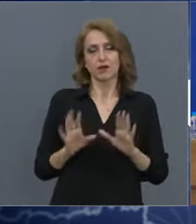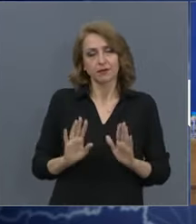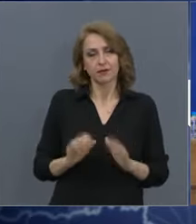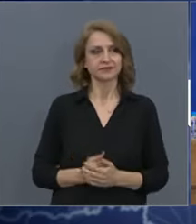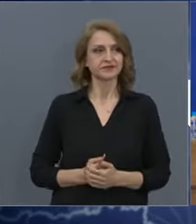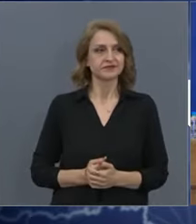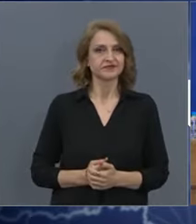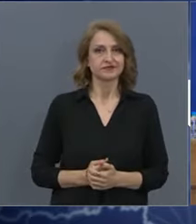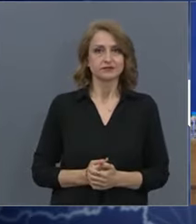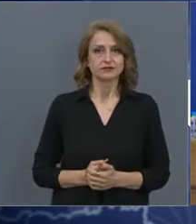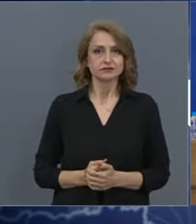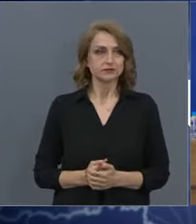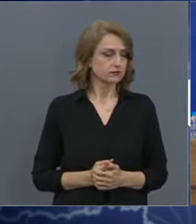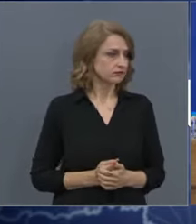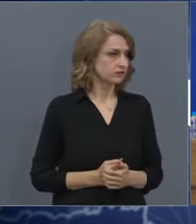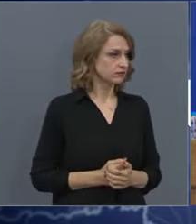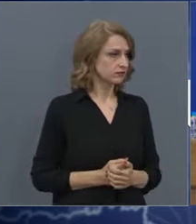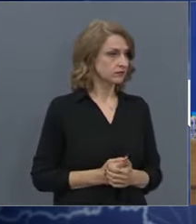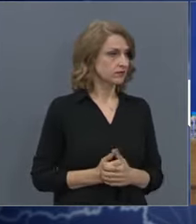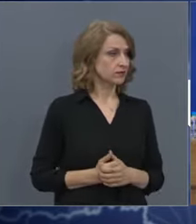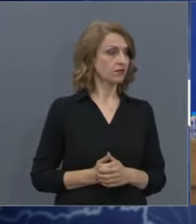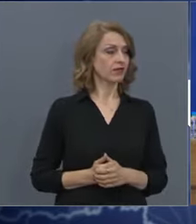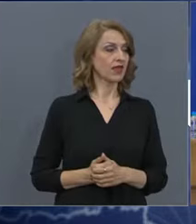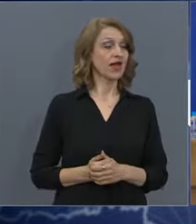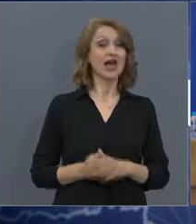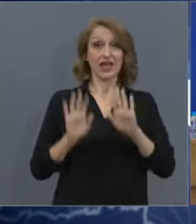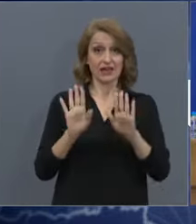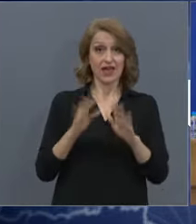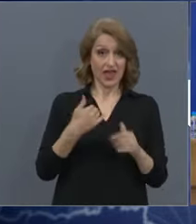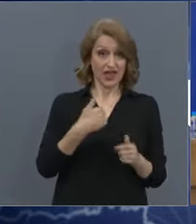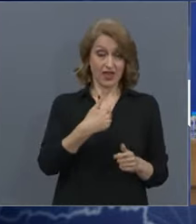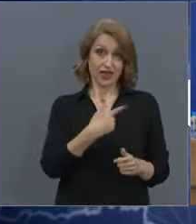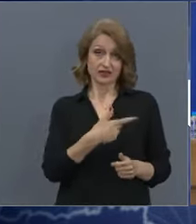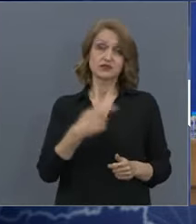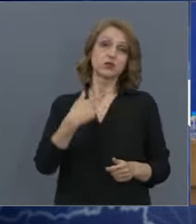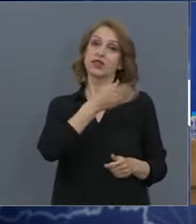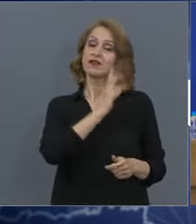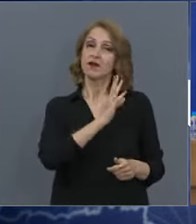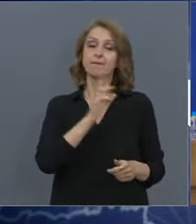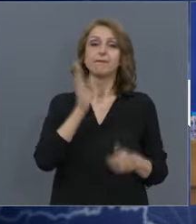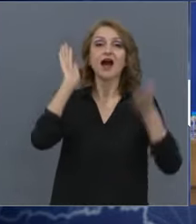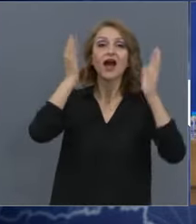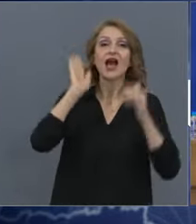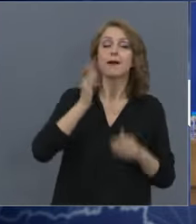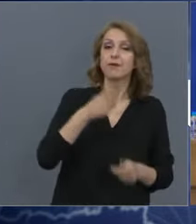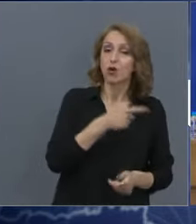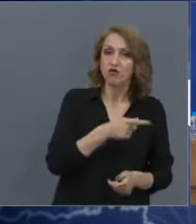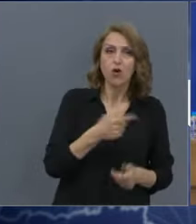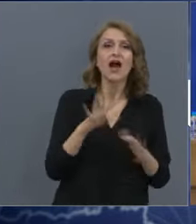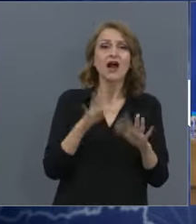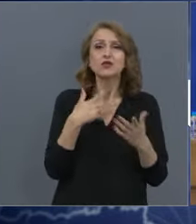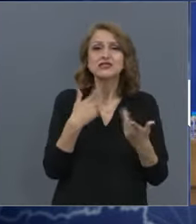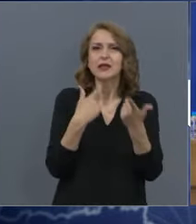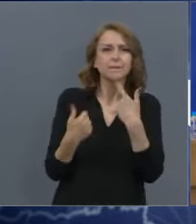Браво се може ли или те първо тъчуем сводката? Аз ще отивам към Гавро, така че ако искате да ме питате нещо,